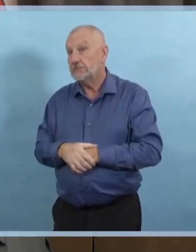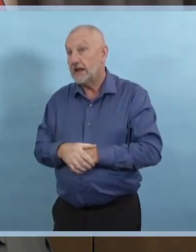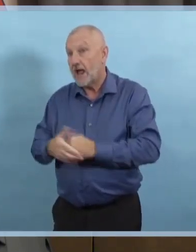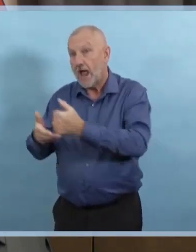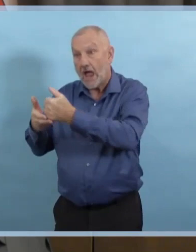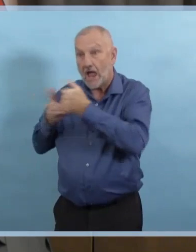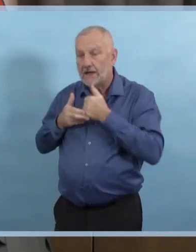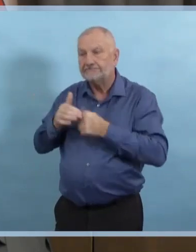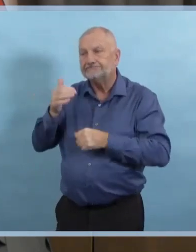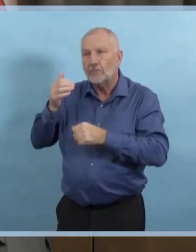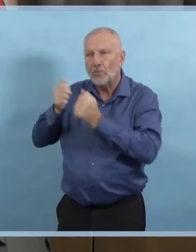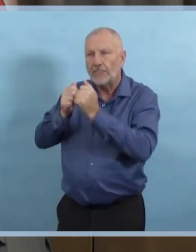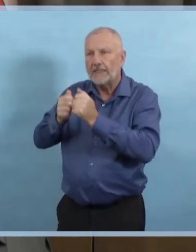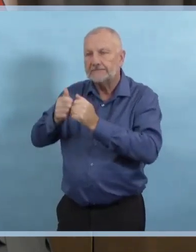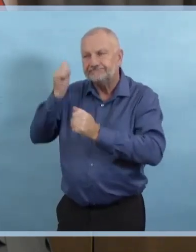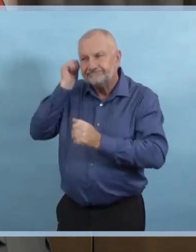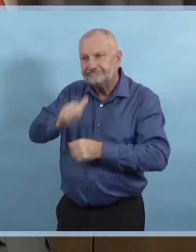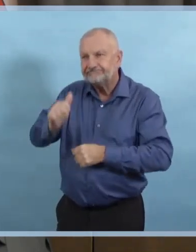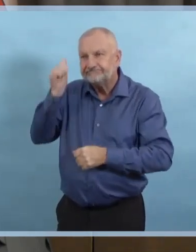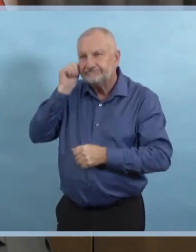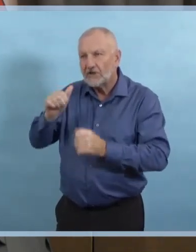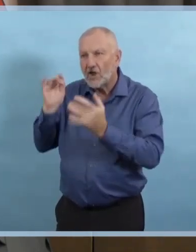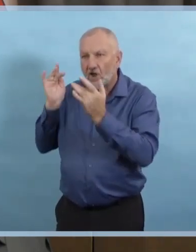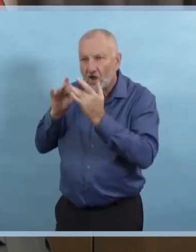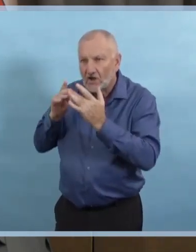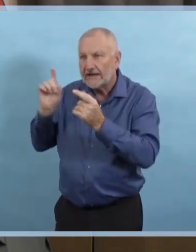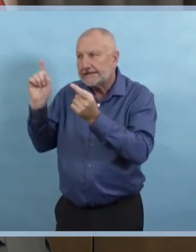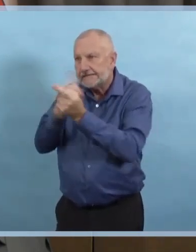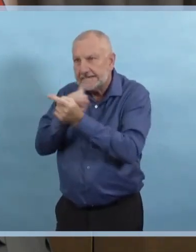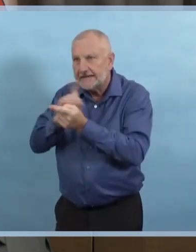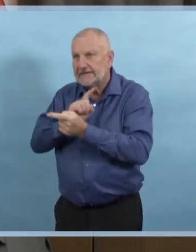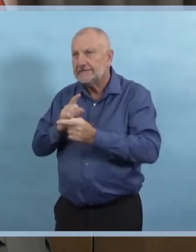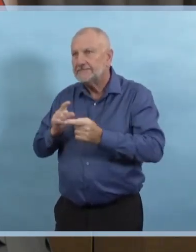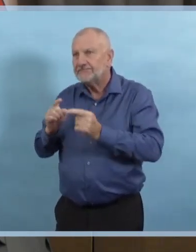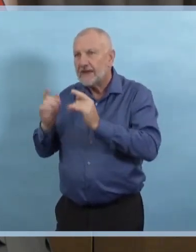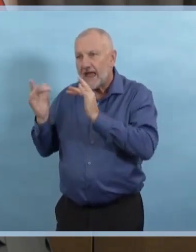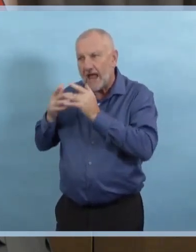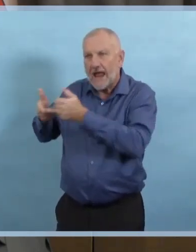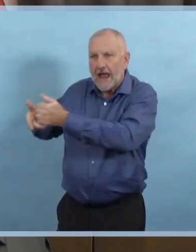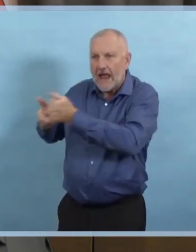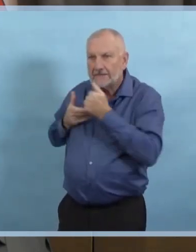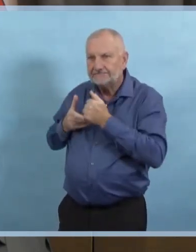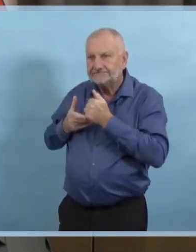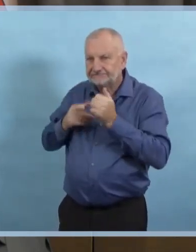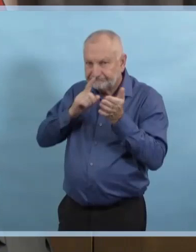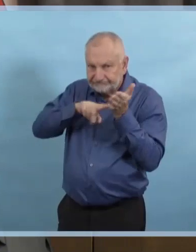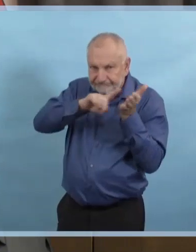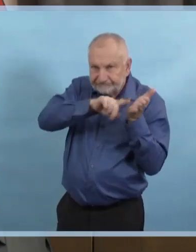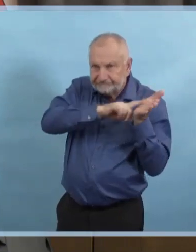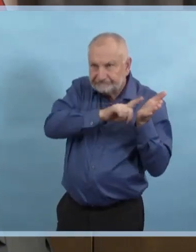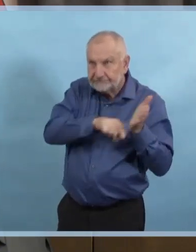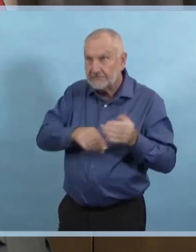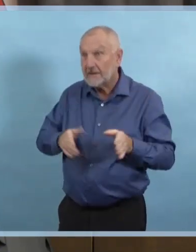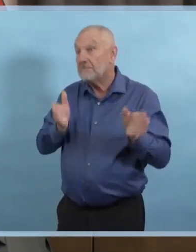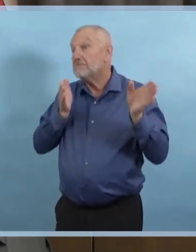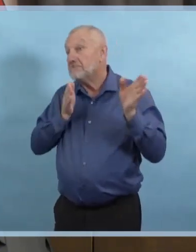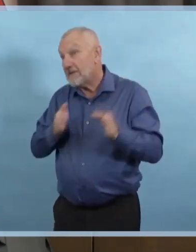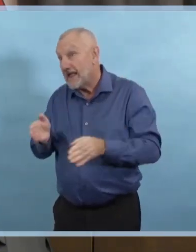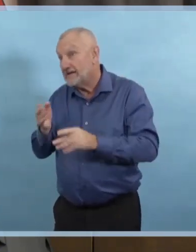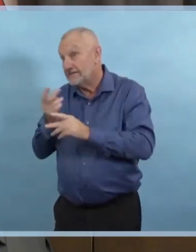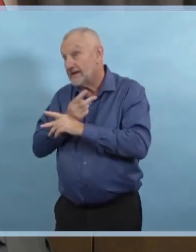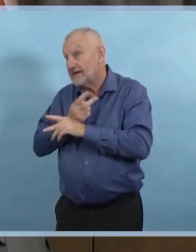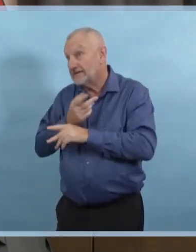et nous prévoyons amplifier cet effort dans les semaines à venir. Aussi, Statistique Canada